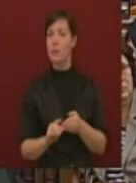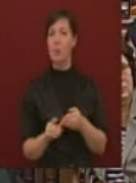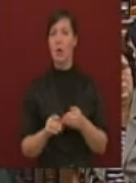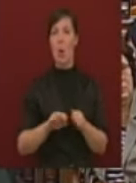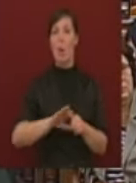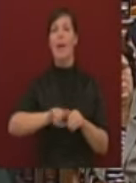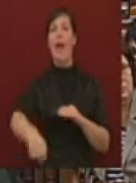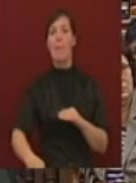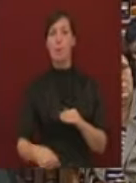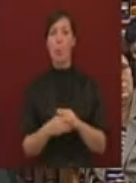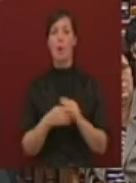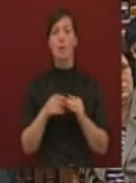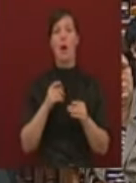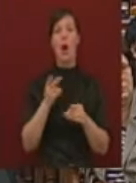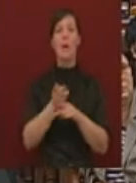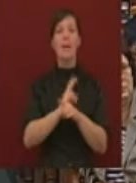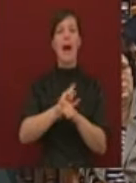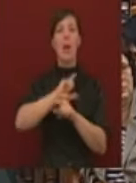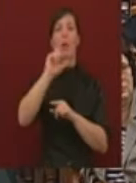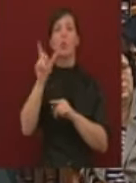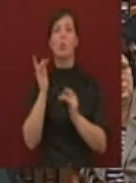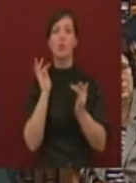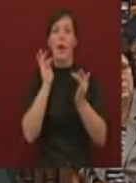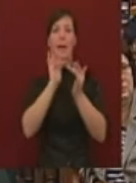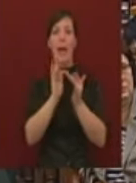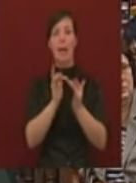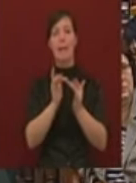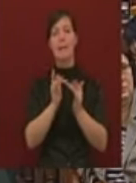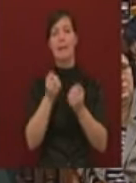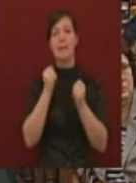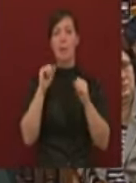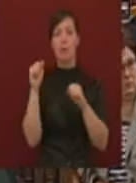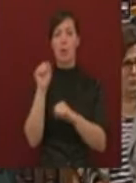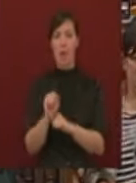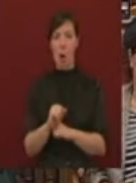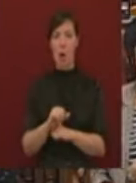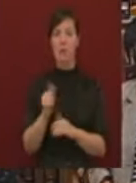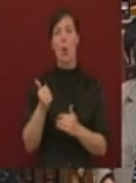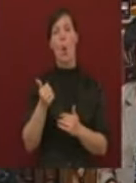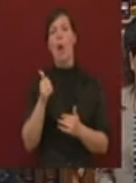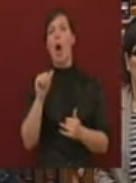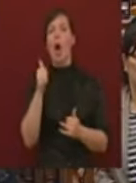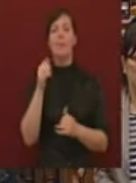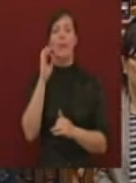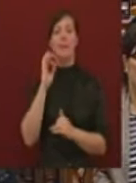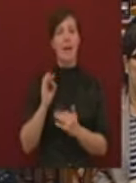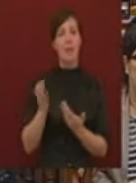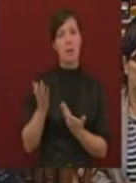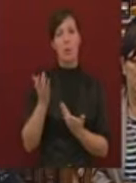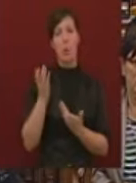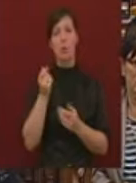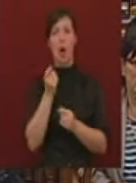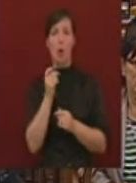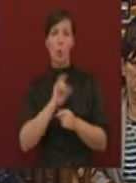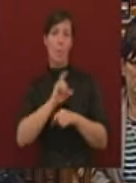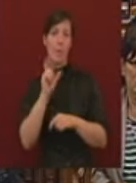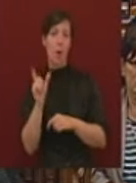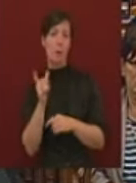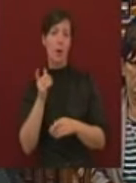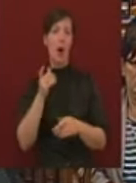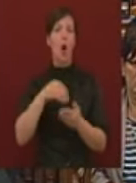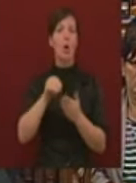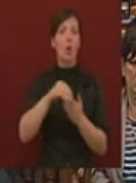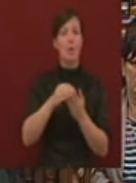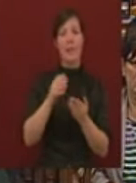szabadságharc, kifelejtette a leltárból azt, hogy az egykulcsos adó miatt megbukott a költségvetésük, és kifelejtette a leltárból azt,